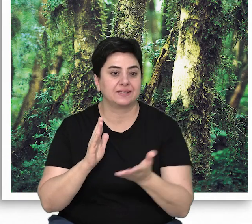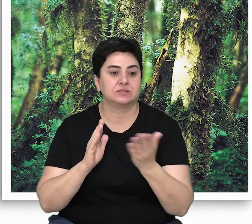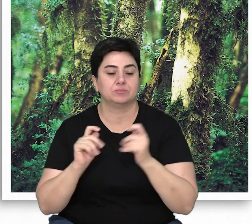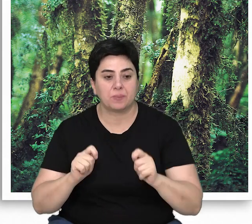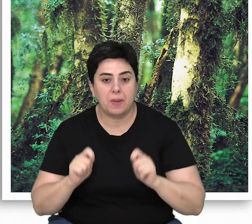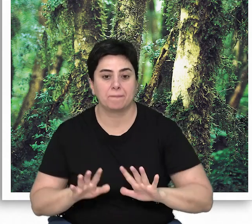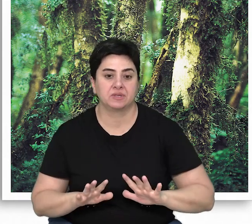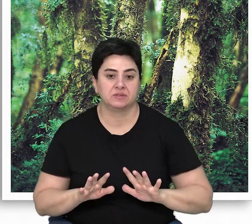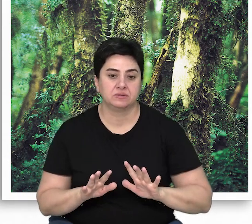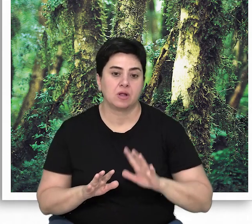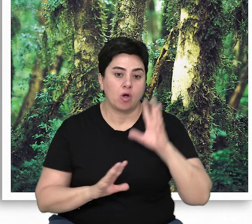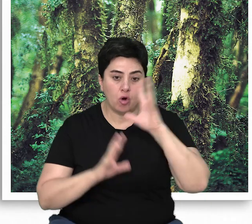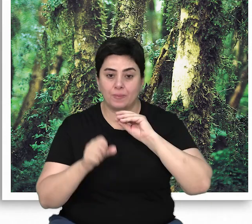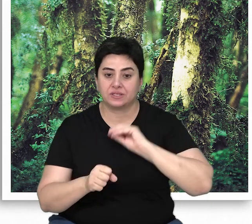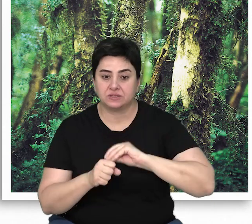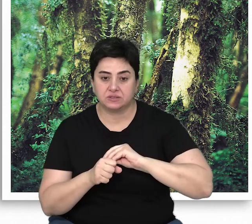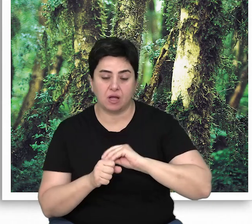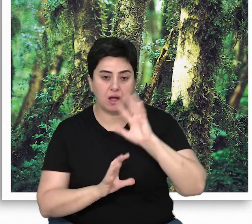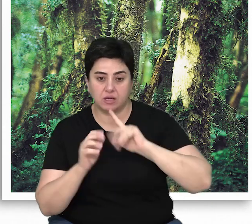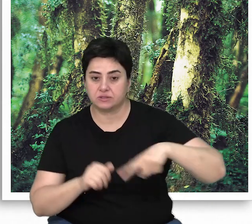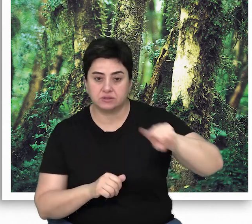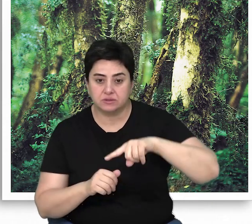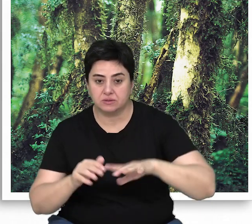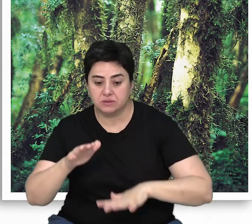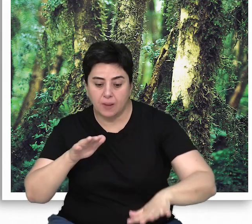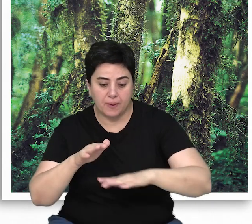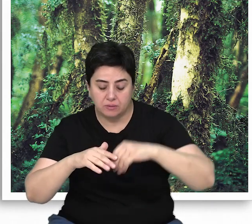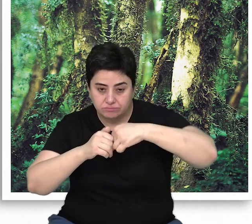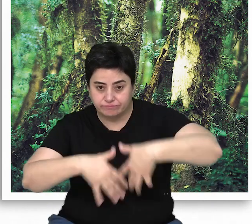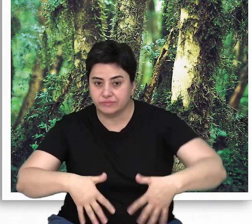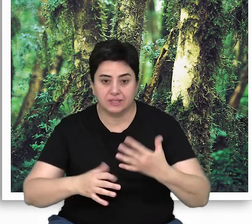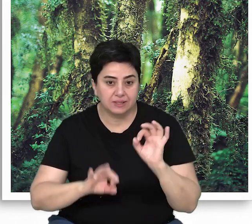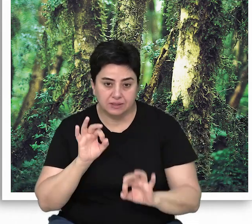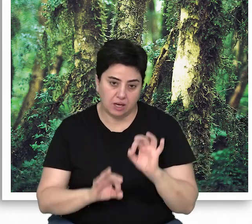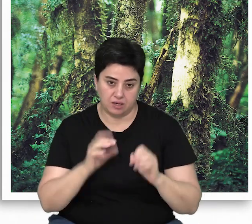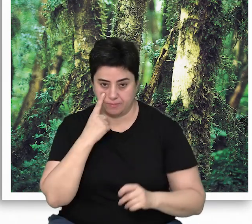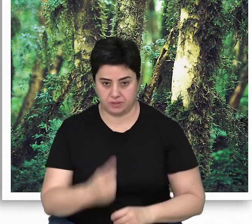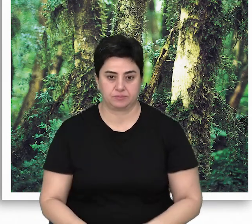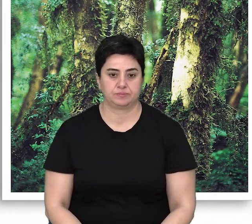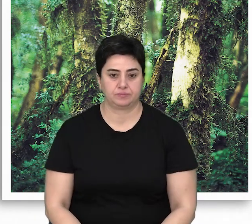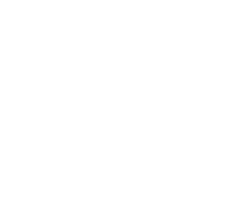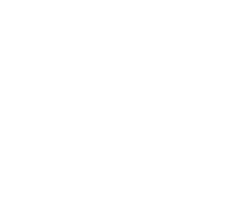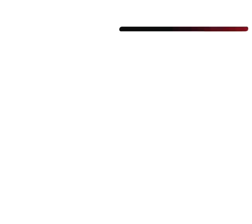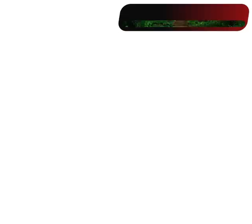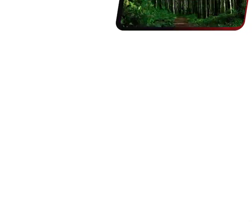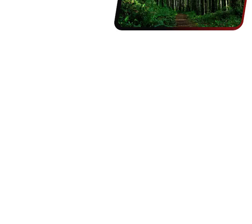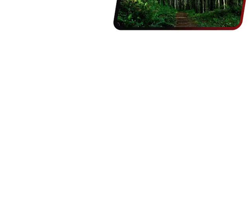kesimleri yapılıp yapılmadığı, orman içinde ağaçların tabakalılık durumu gibi kriterlere bakılmaktadır.